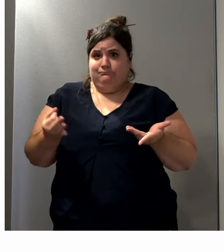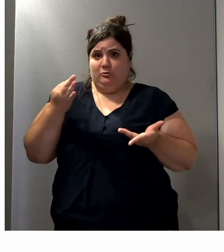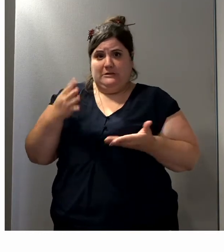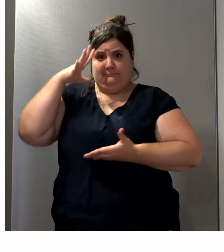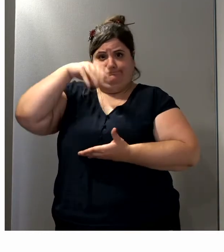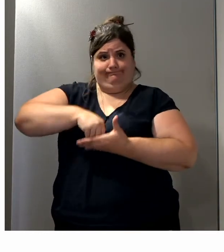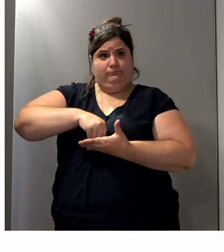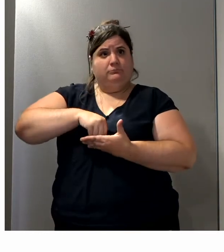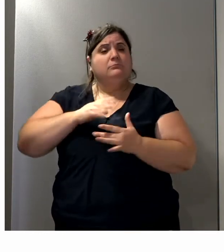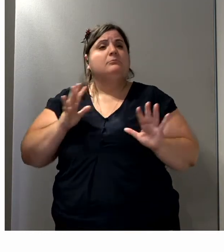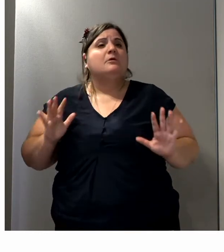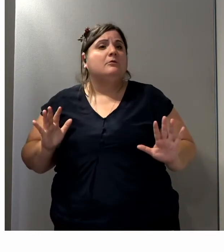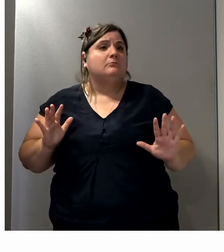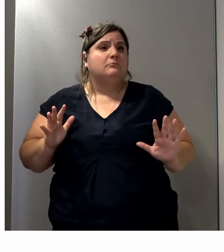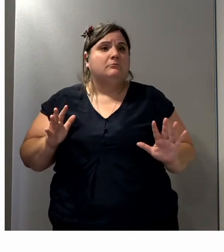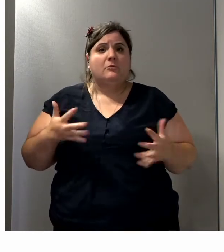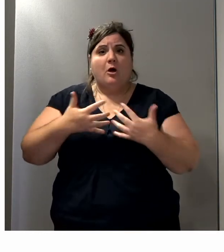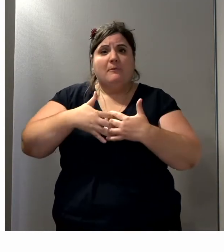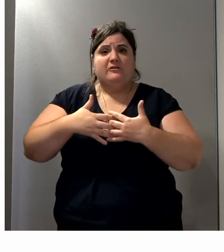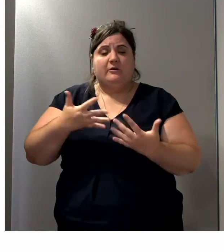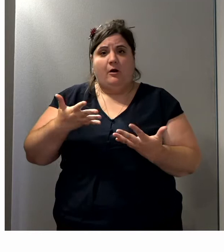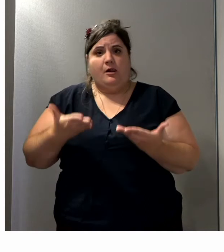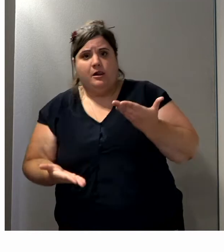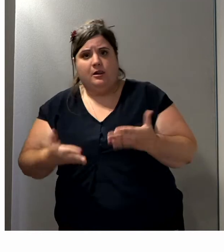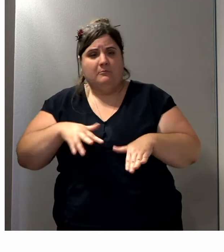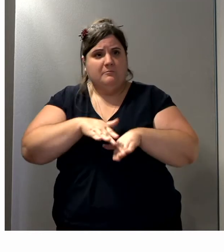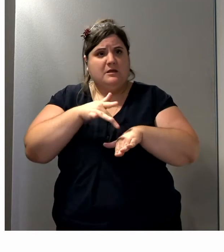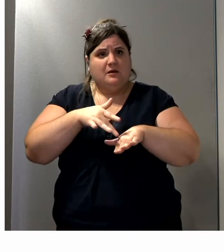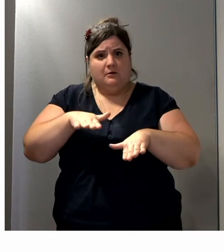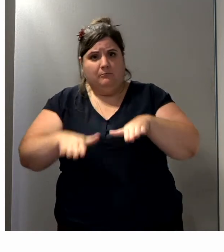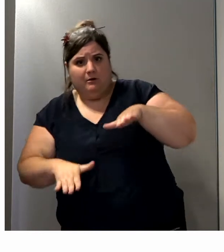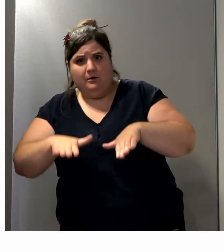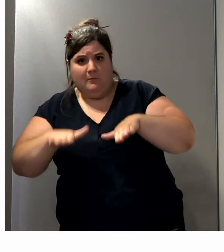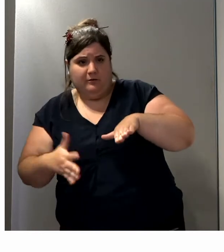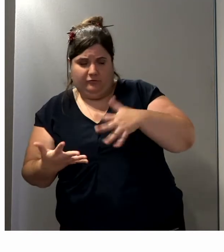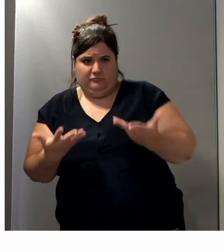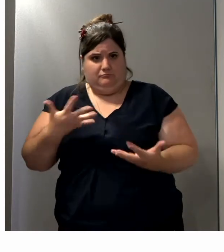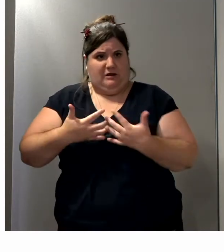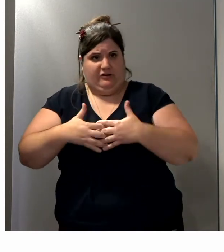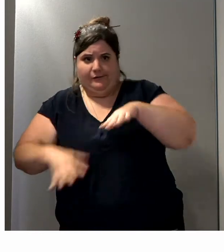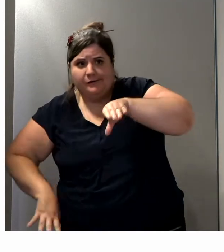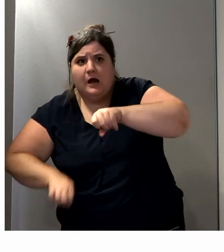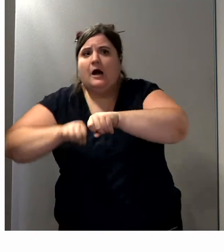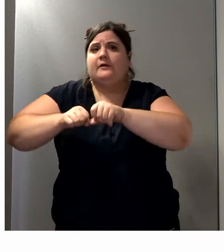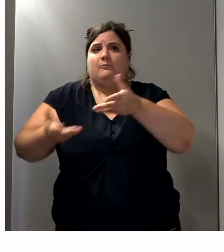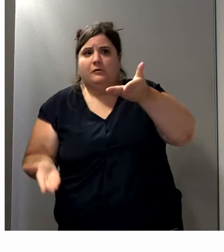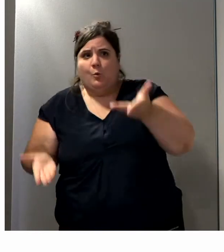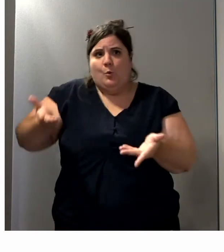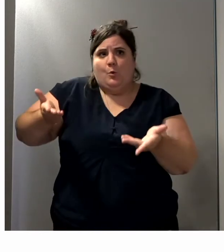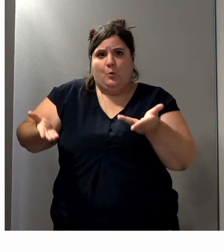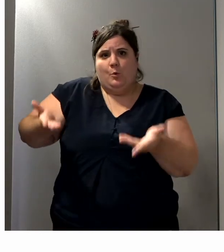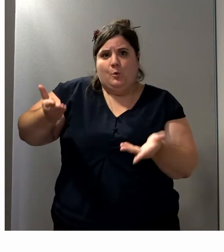l'exosquelette va rétablir son équilibre quoi qu'il arrive. Même s'il y a des